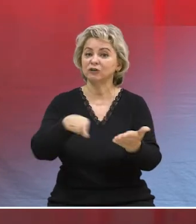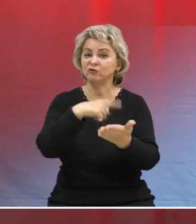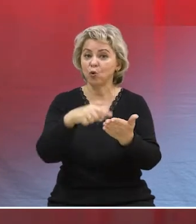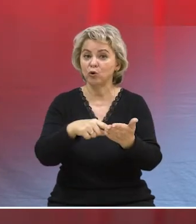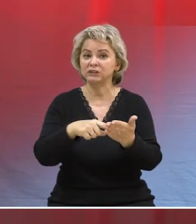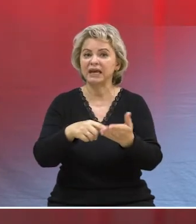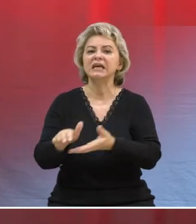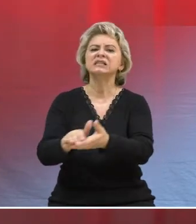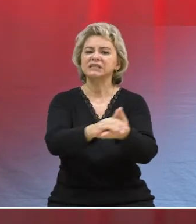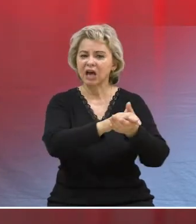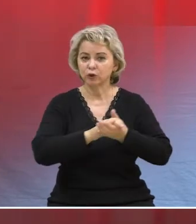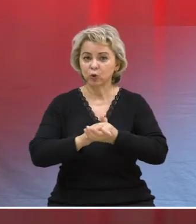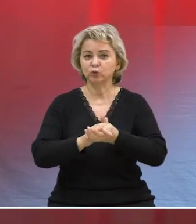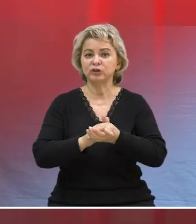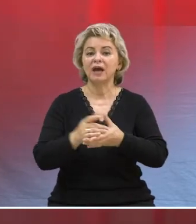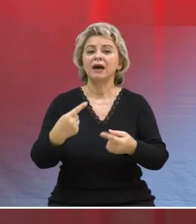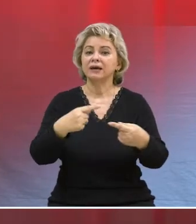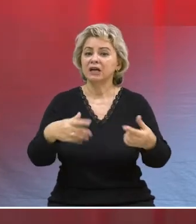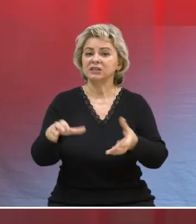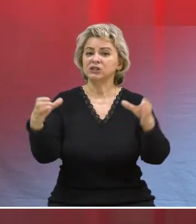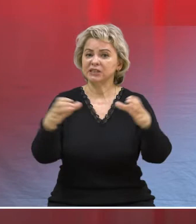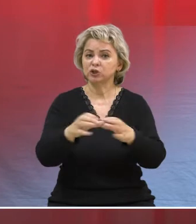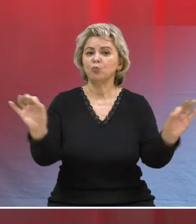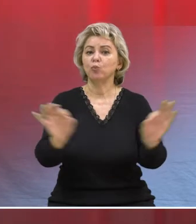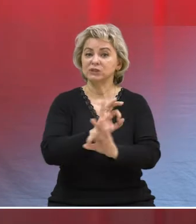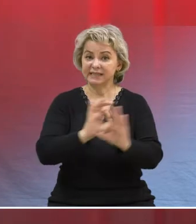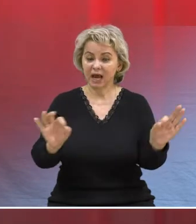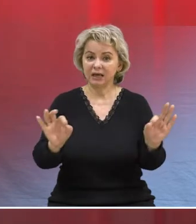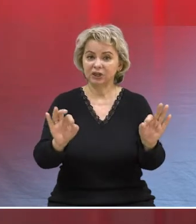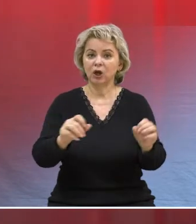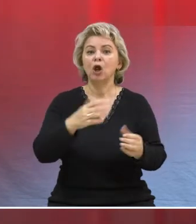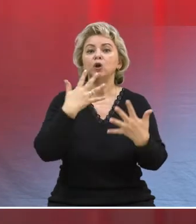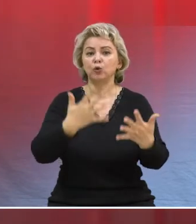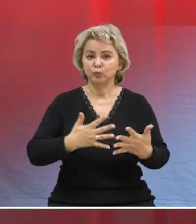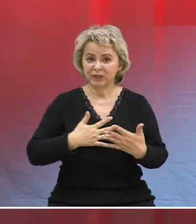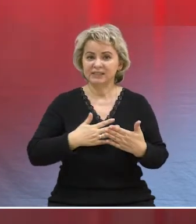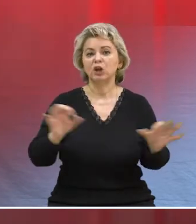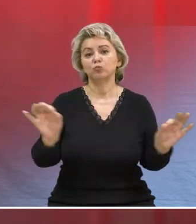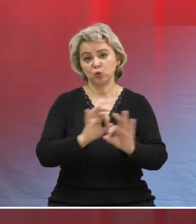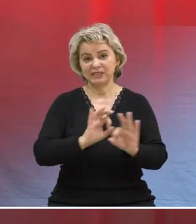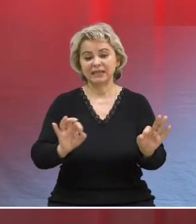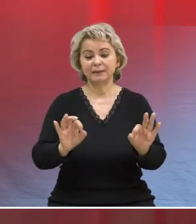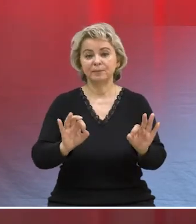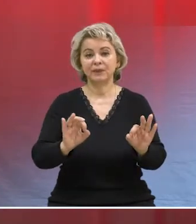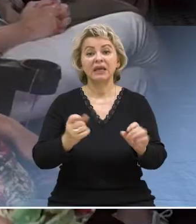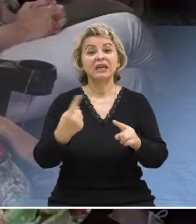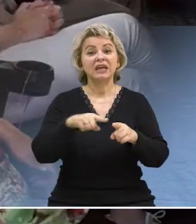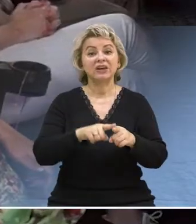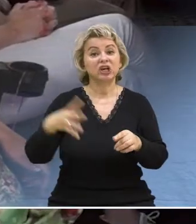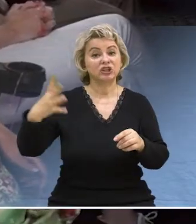нашем городе сотрудничества, содружества музыкальных любителей музыки.